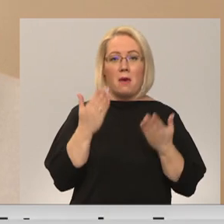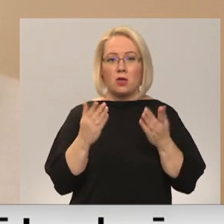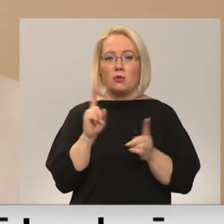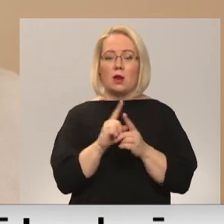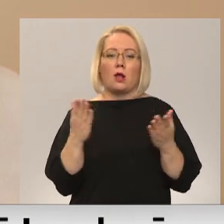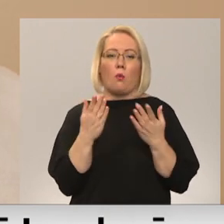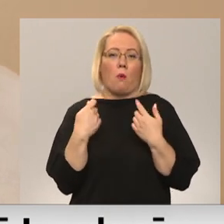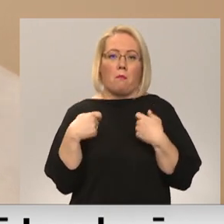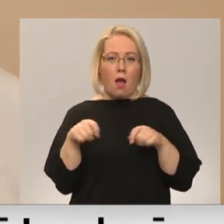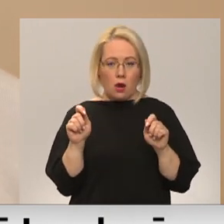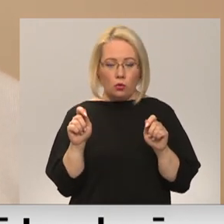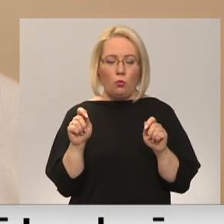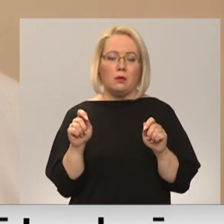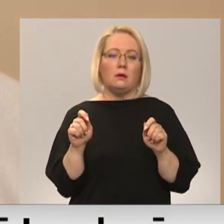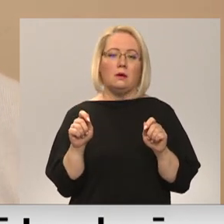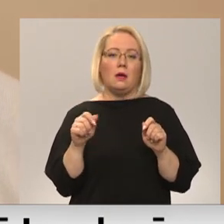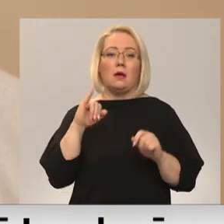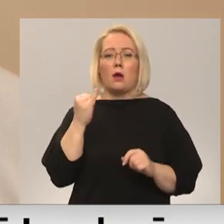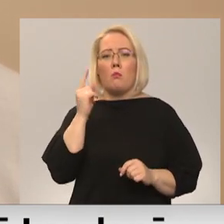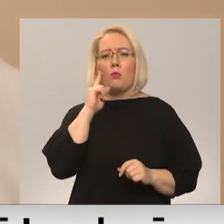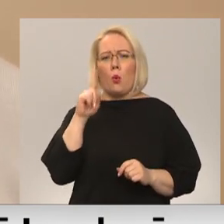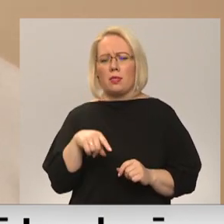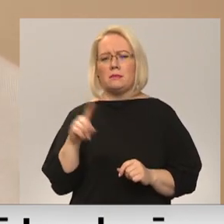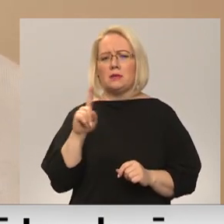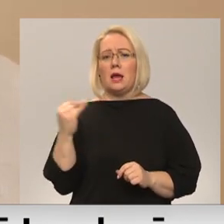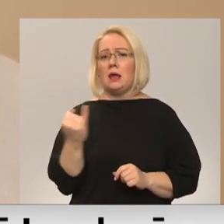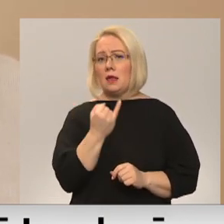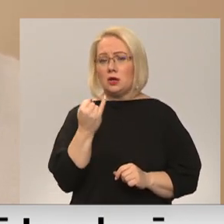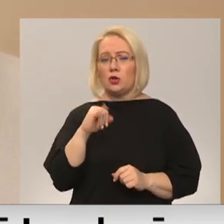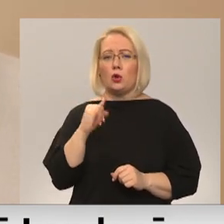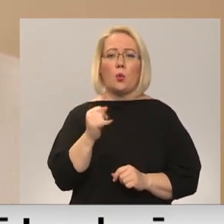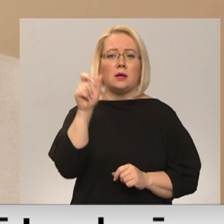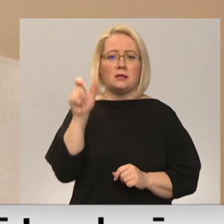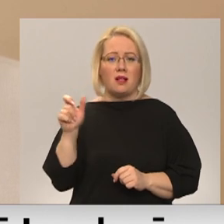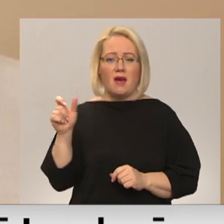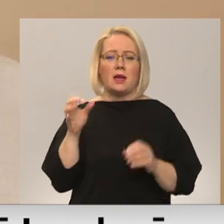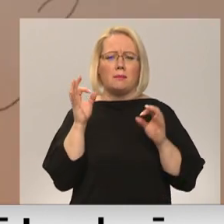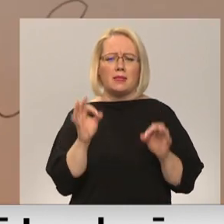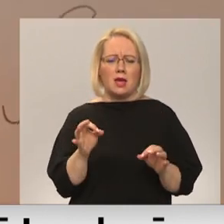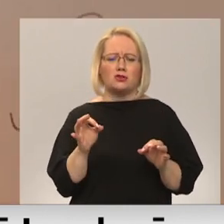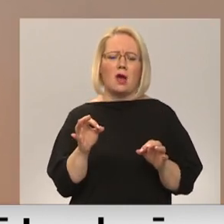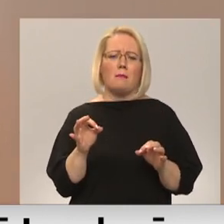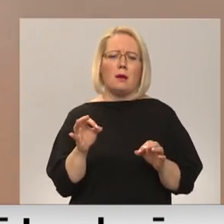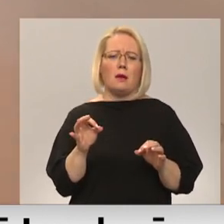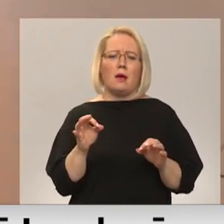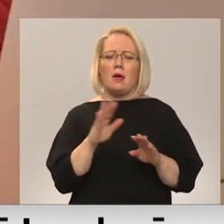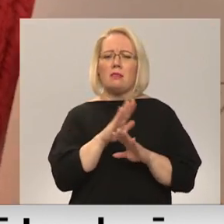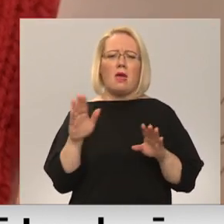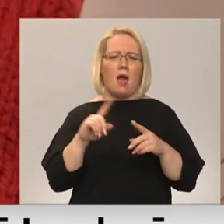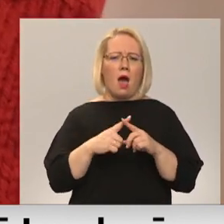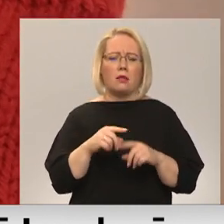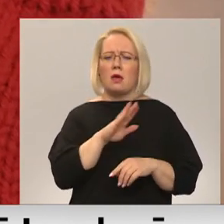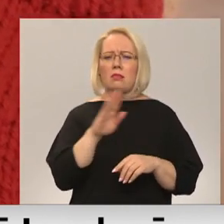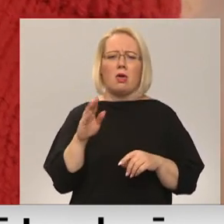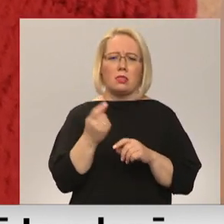pārdot, ja, protams, ir interese, cilvēkiem tiešām viņu vairs neāda, tām